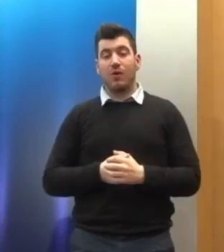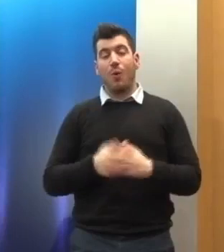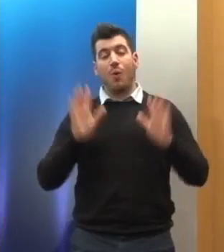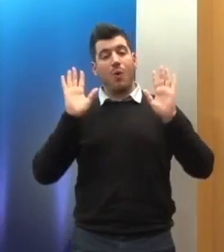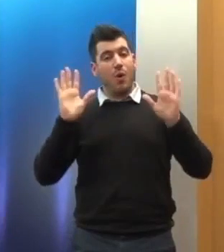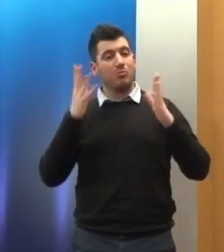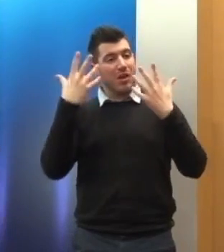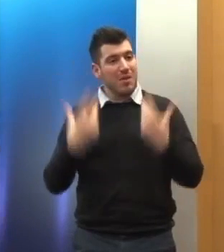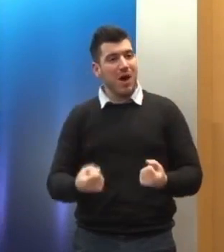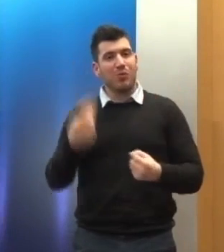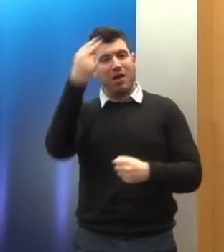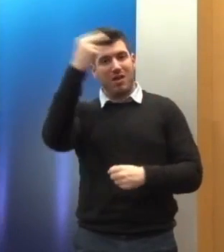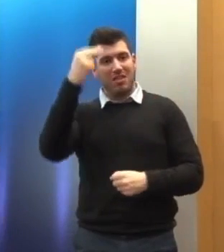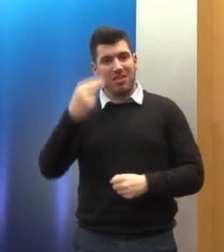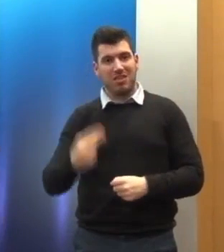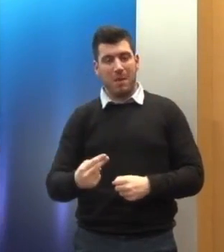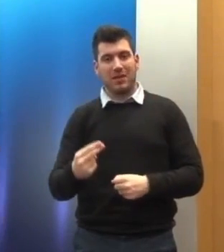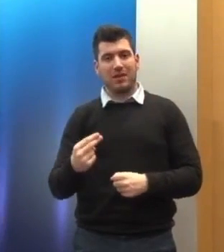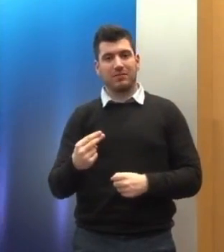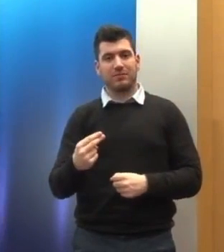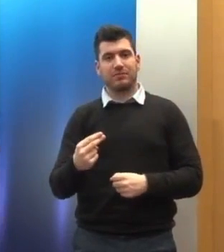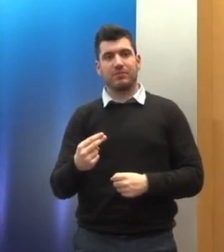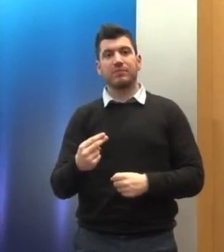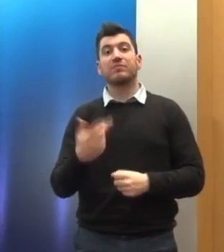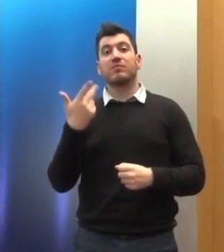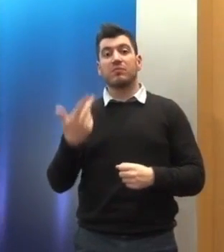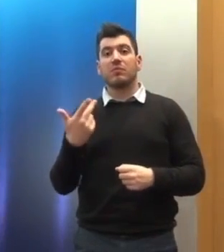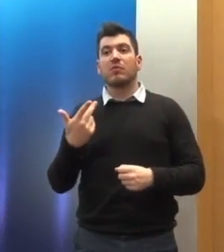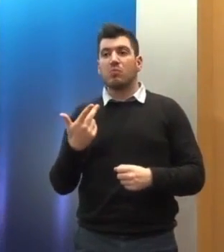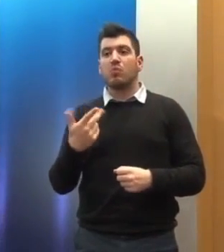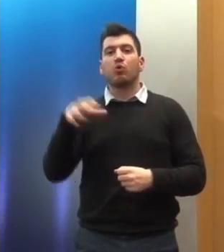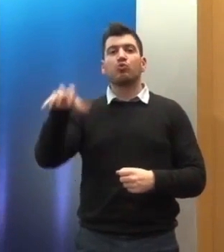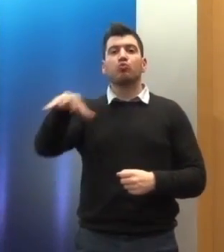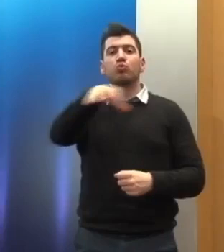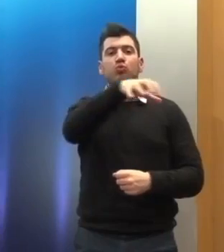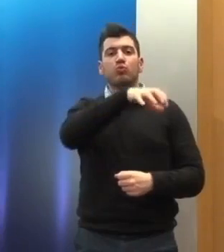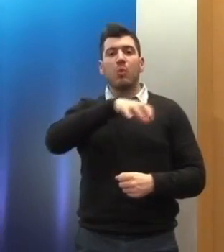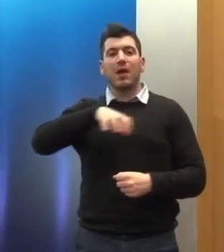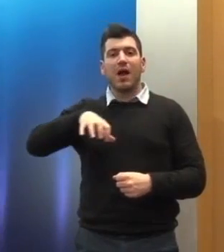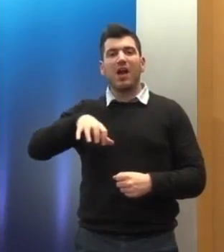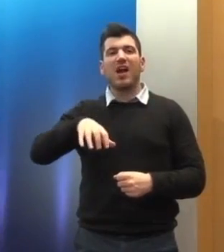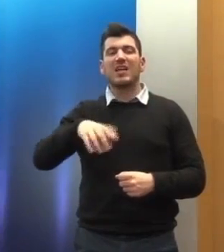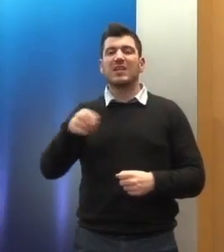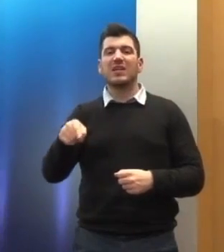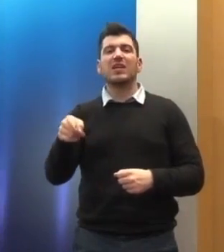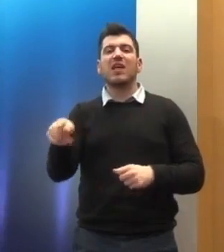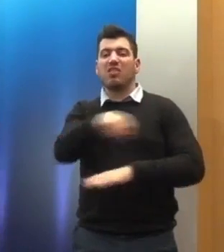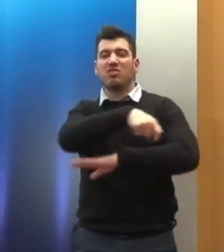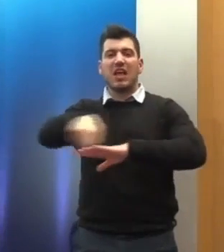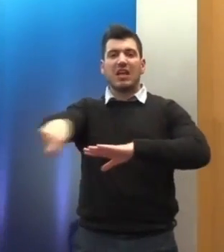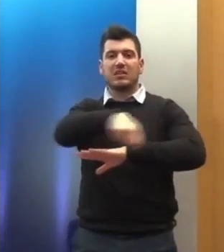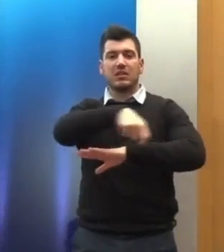σειρά από υποθέσεις που αφορούν πολιτικό διάλογο, ιδίως σε τοπικό επίπεδο, όπου τα δικαστήριά μας